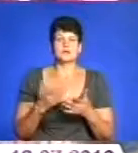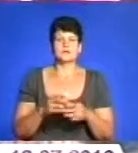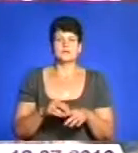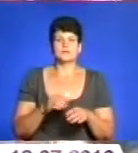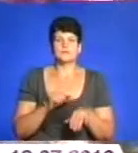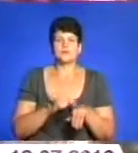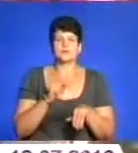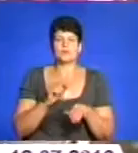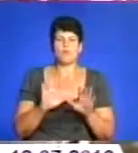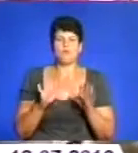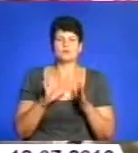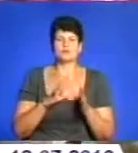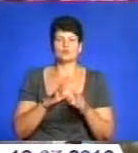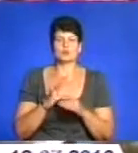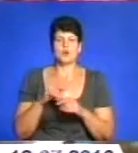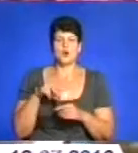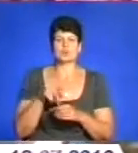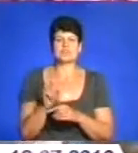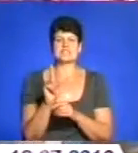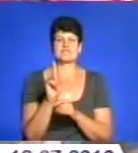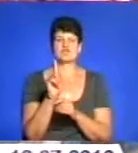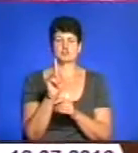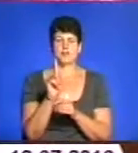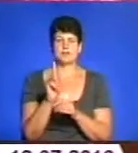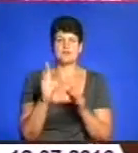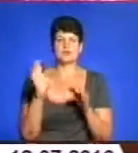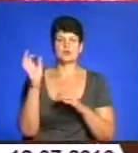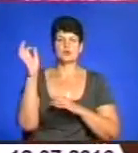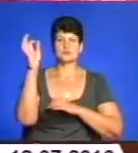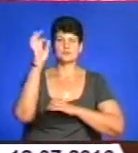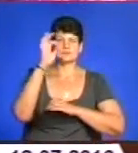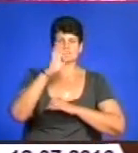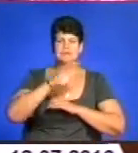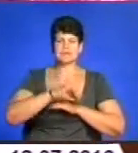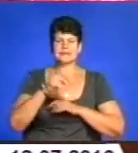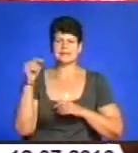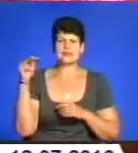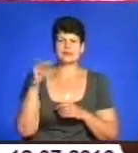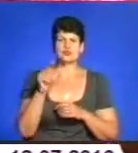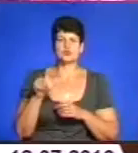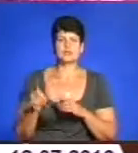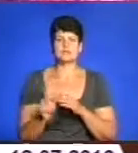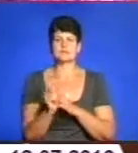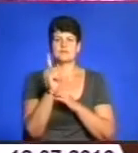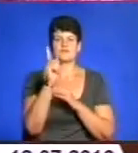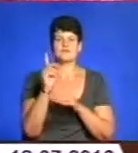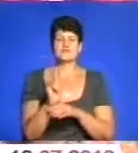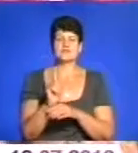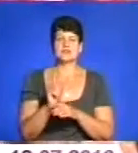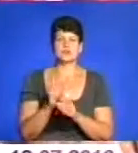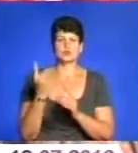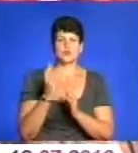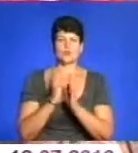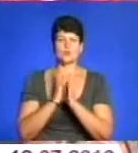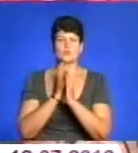традиційна хода зі свічками. Із заходом сонця тисячі вірян запалили вогні та єдиною колоною рушили